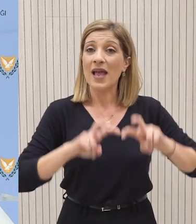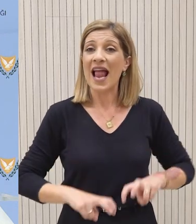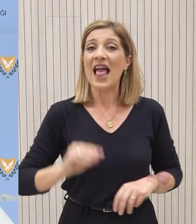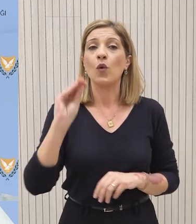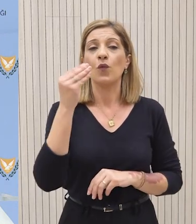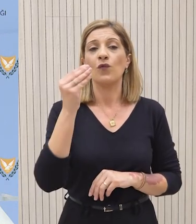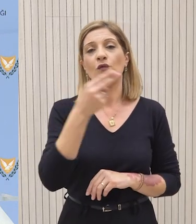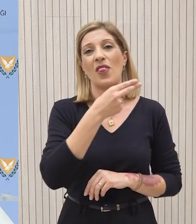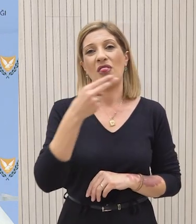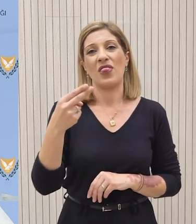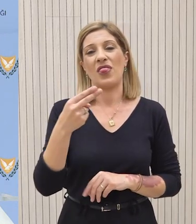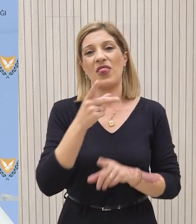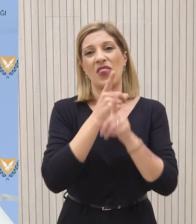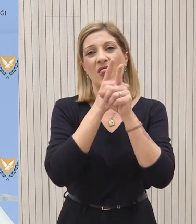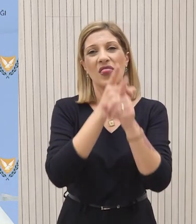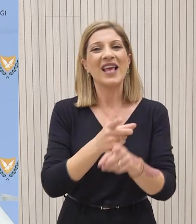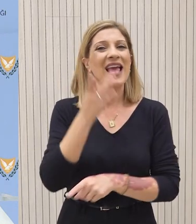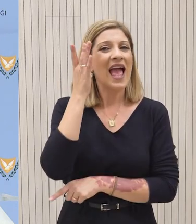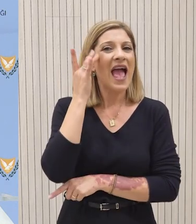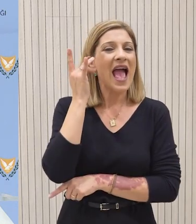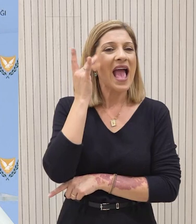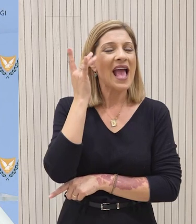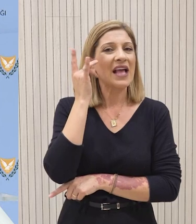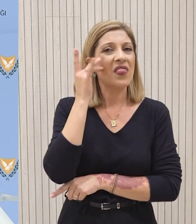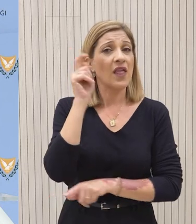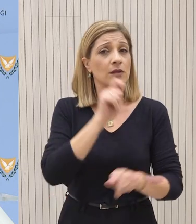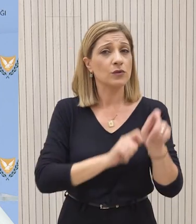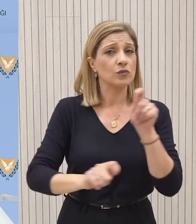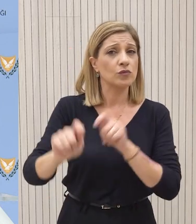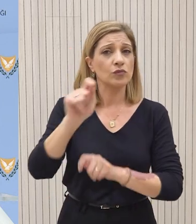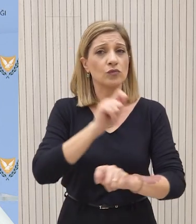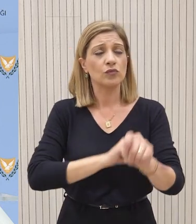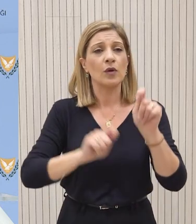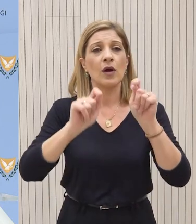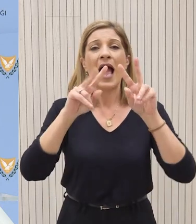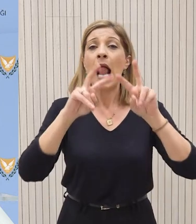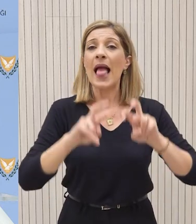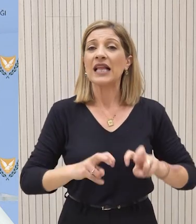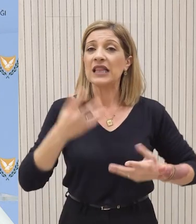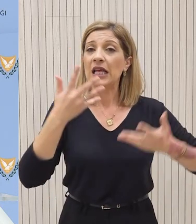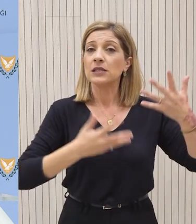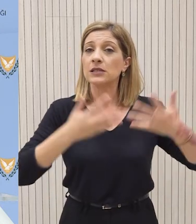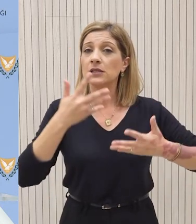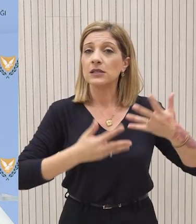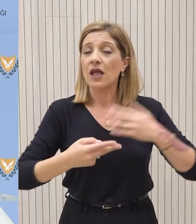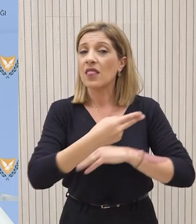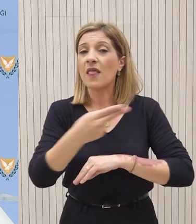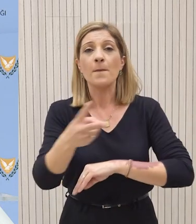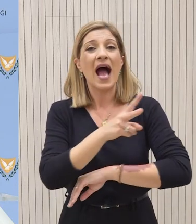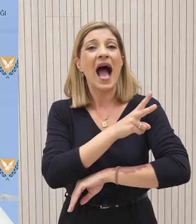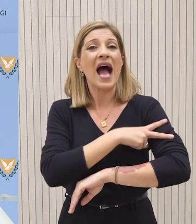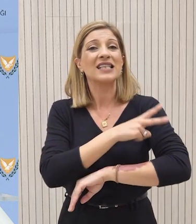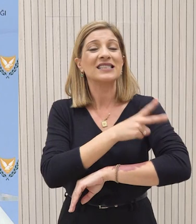που είναι για την ειδική έκπαιση που έχει προχωρήσει και ετοιμάσει ο Γερνητικός Ελεκτής για την αστυνομία.